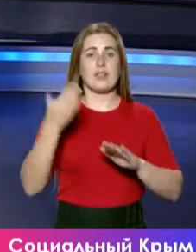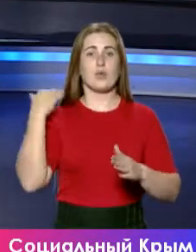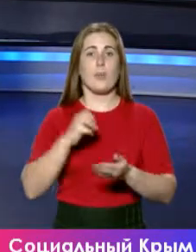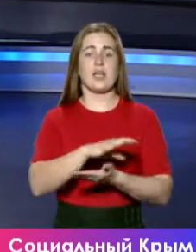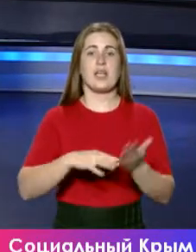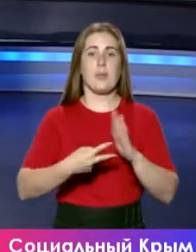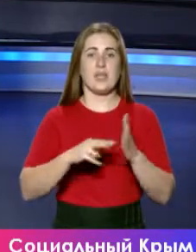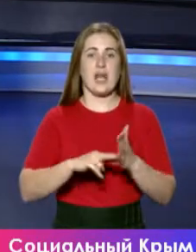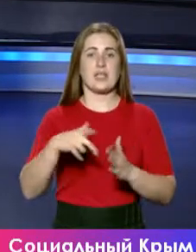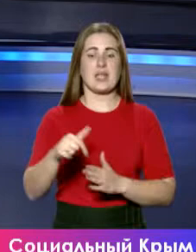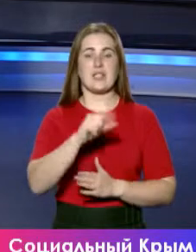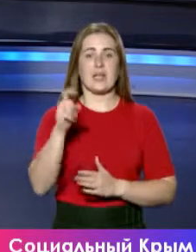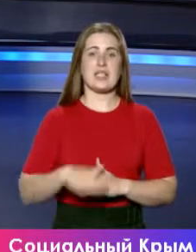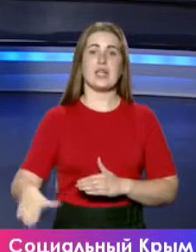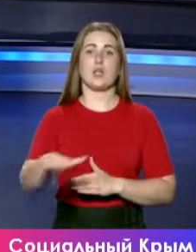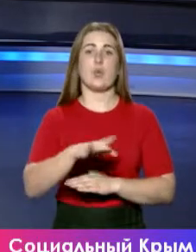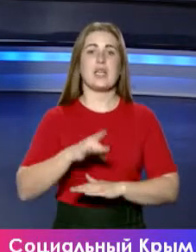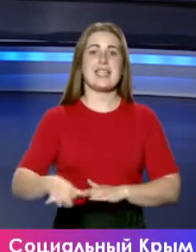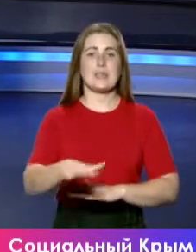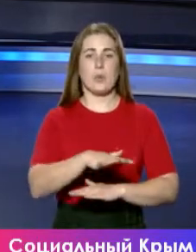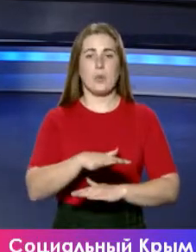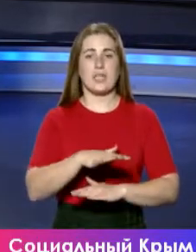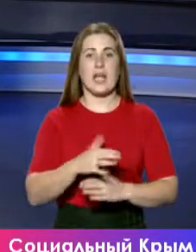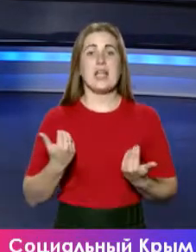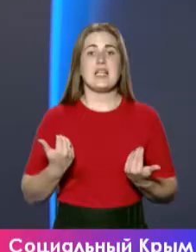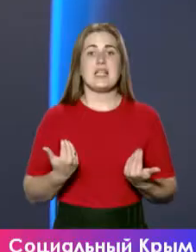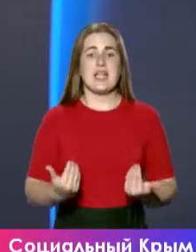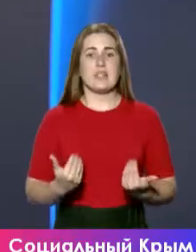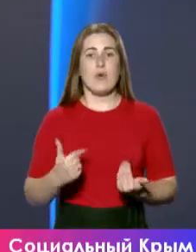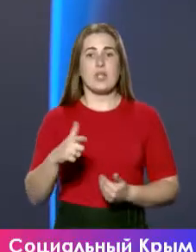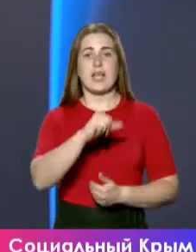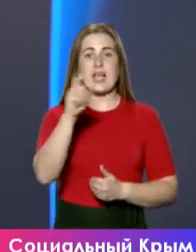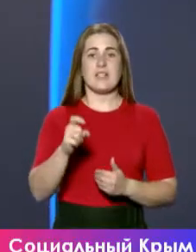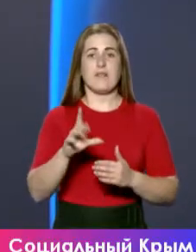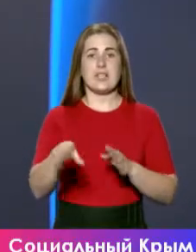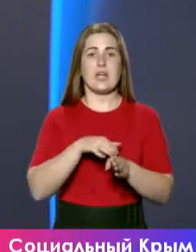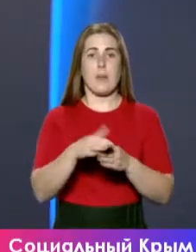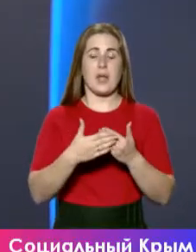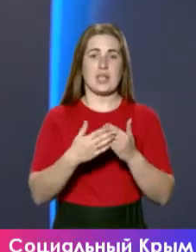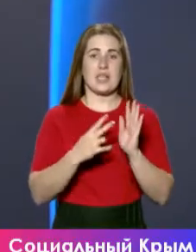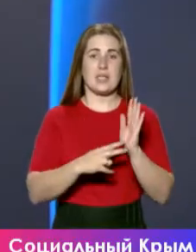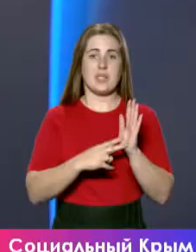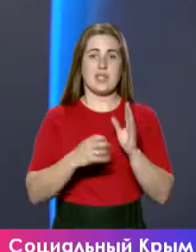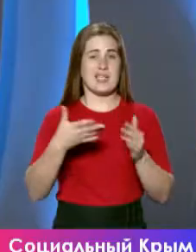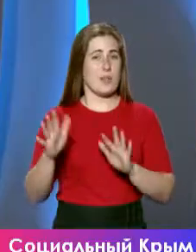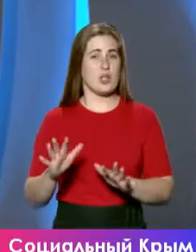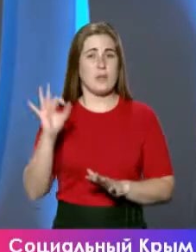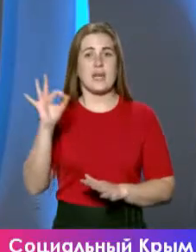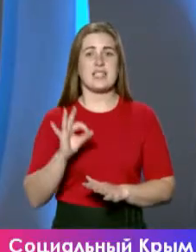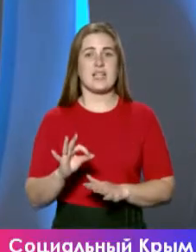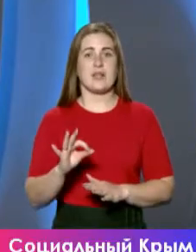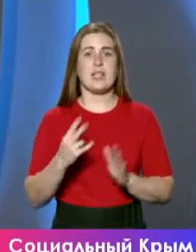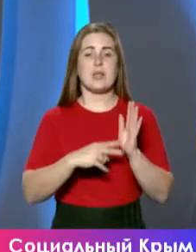план газификации территории республики. На сегодня газифицировано порядка 70 с небольшим процентов